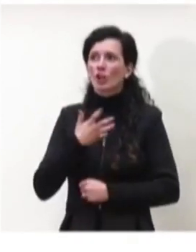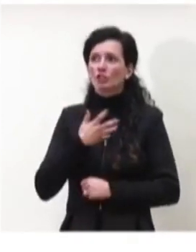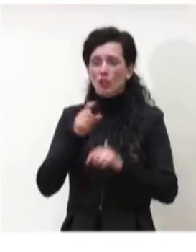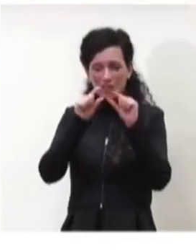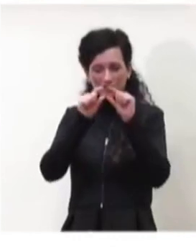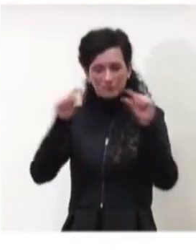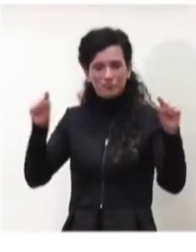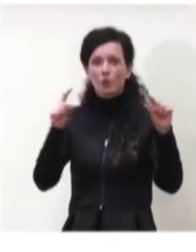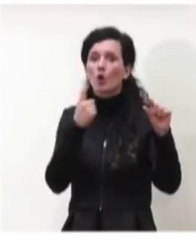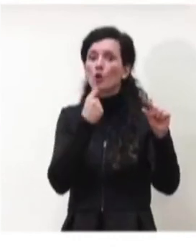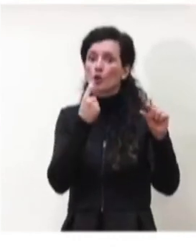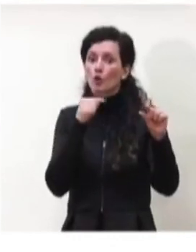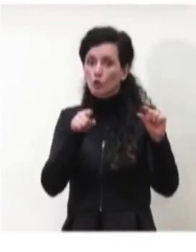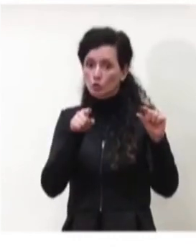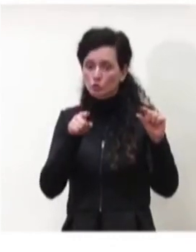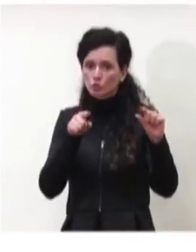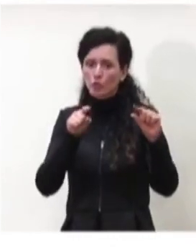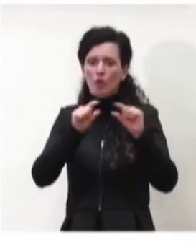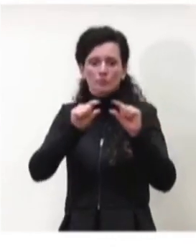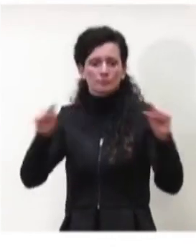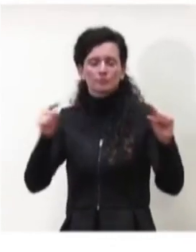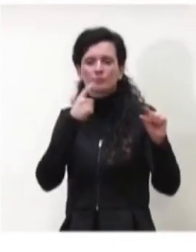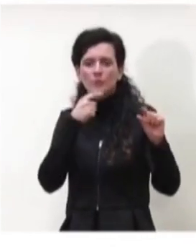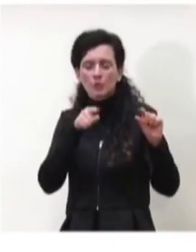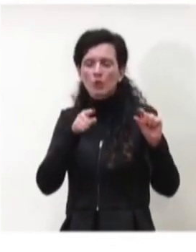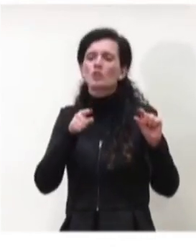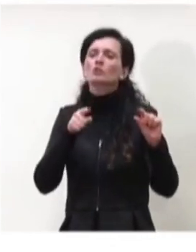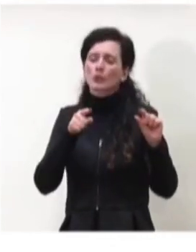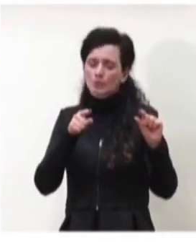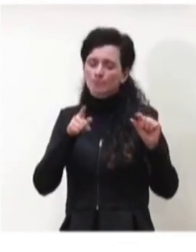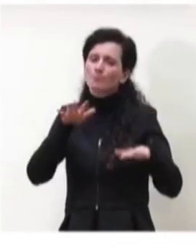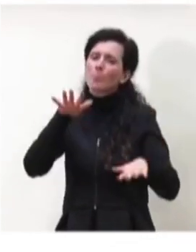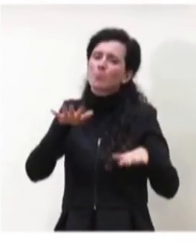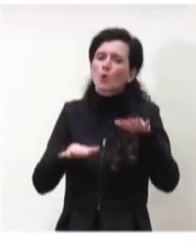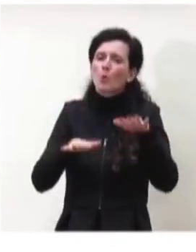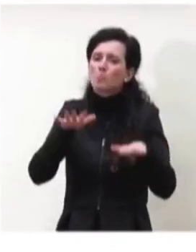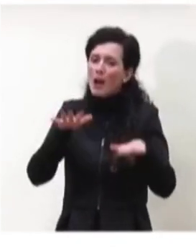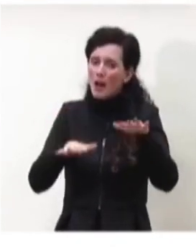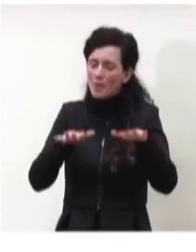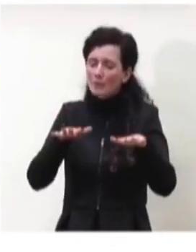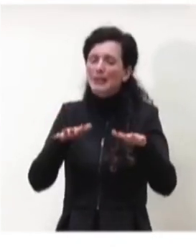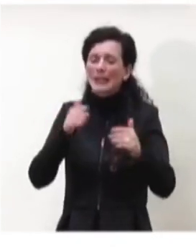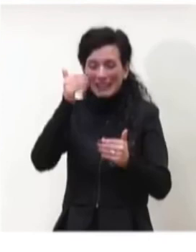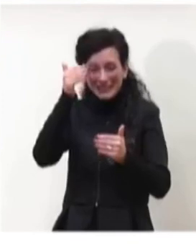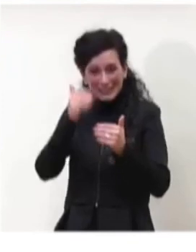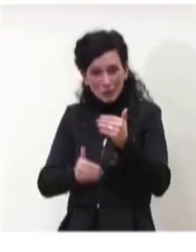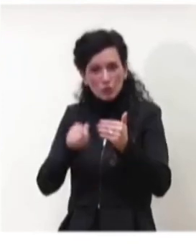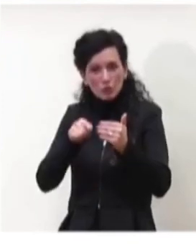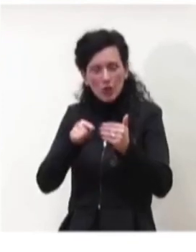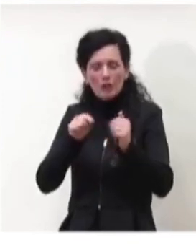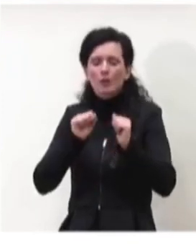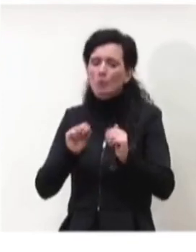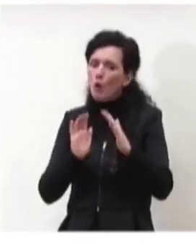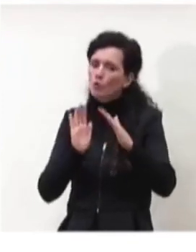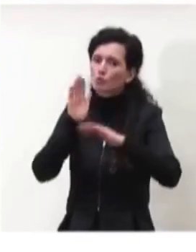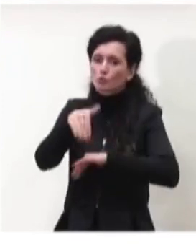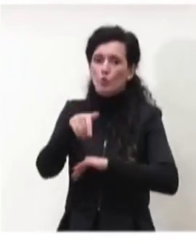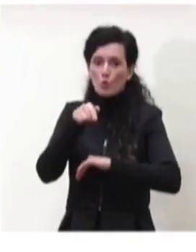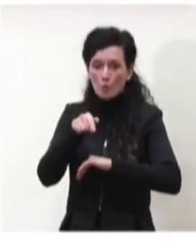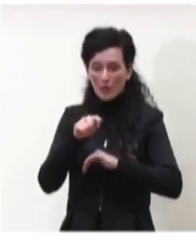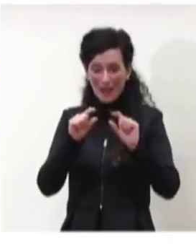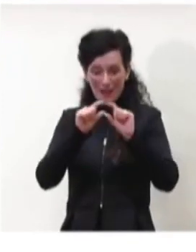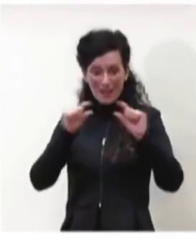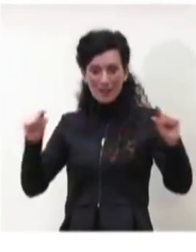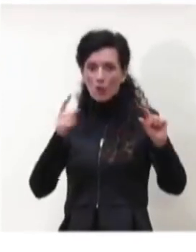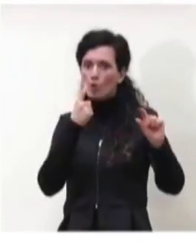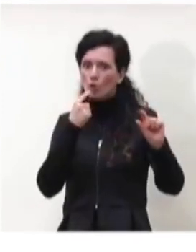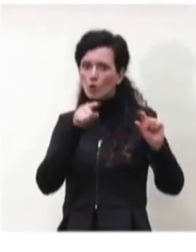identificano la probabilità che questa soglia venga superata, la probabilità in rosso vuol dire